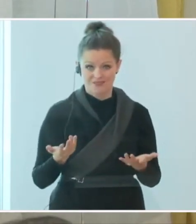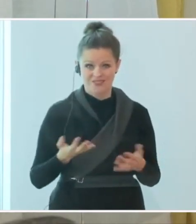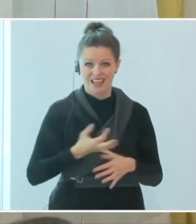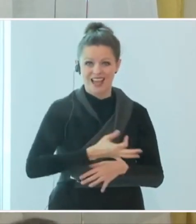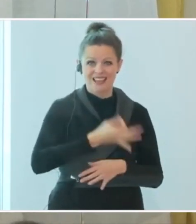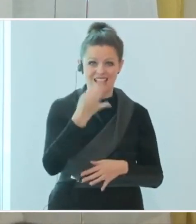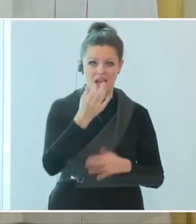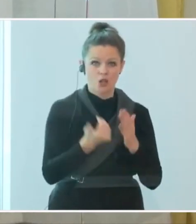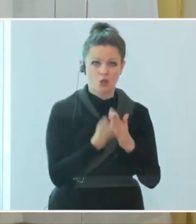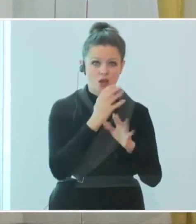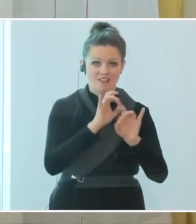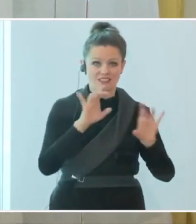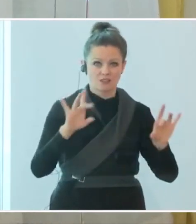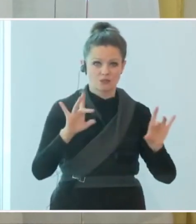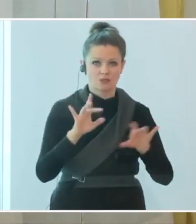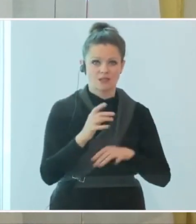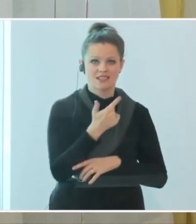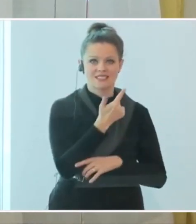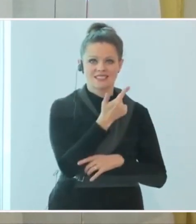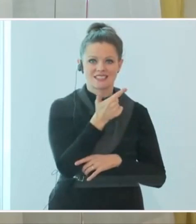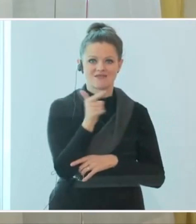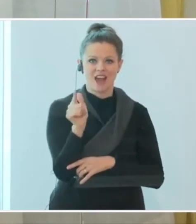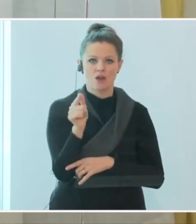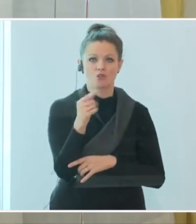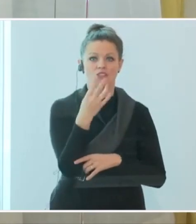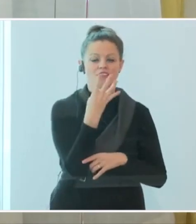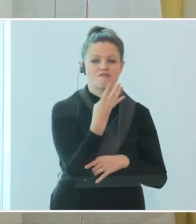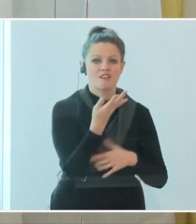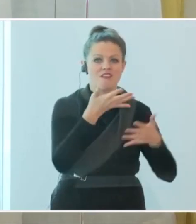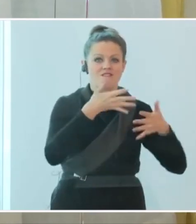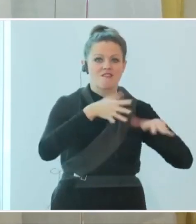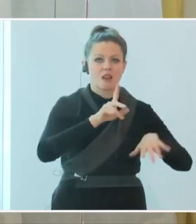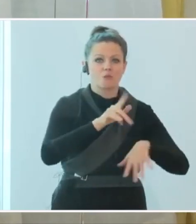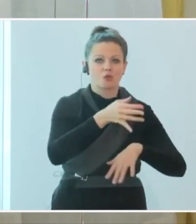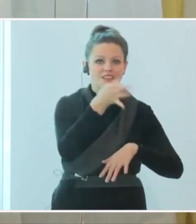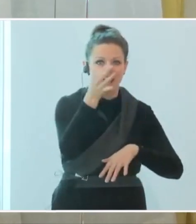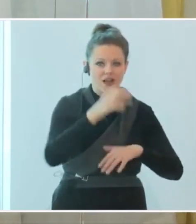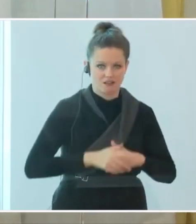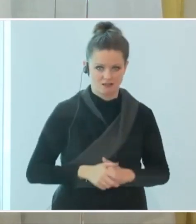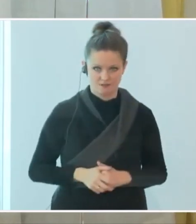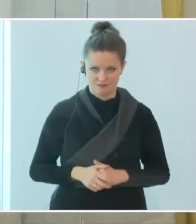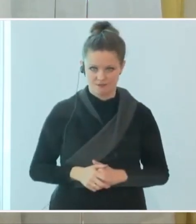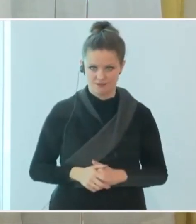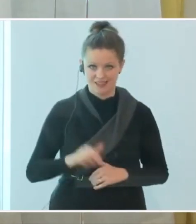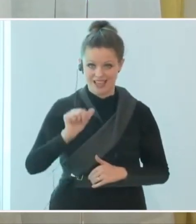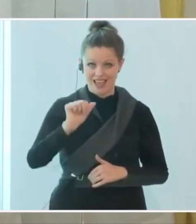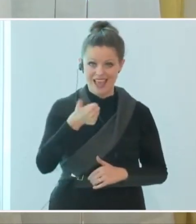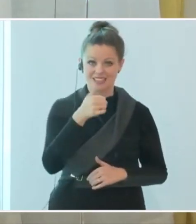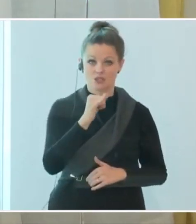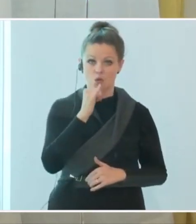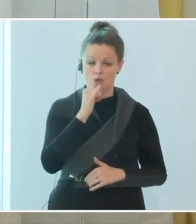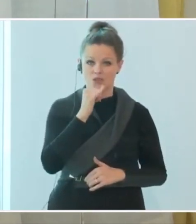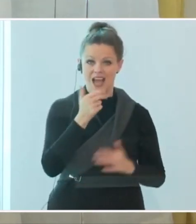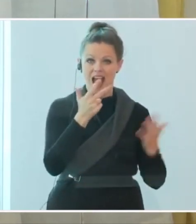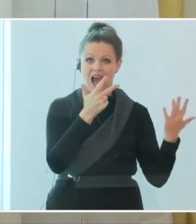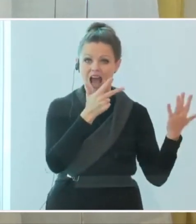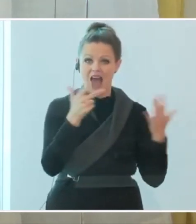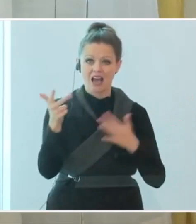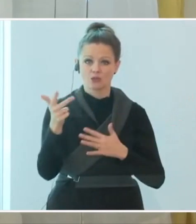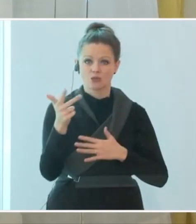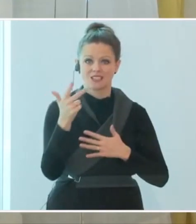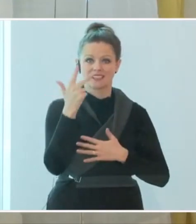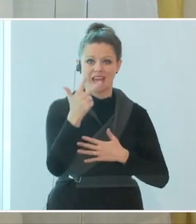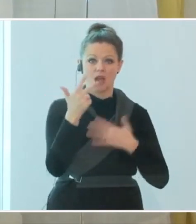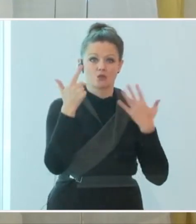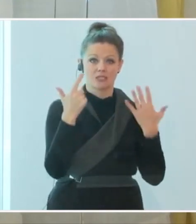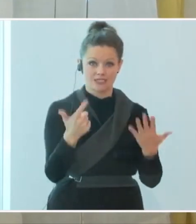Tagesneuinfektion von 204 Fällen. Wir waren am 1. Oktober bei 873